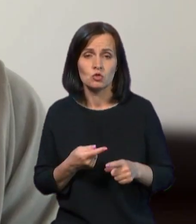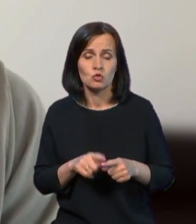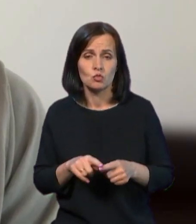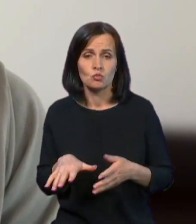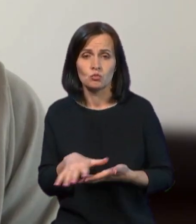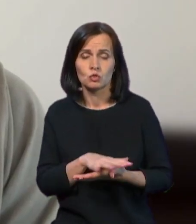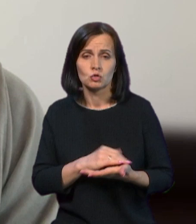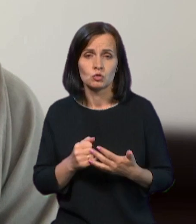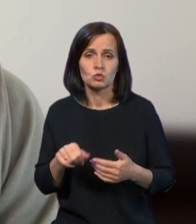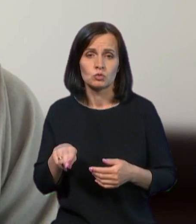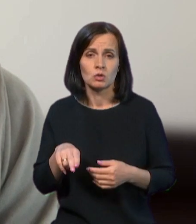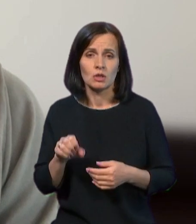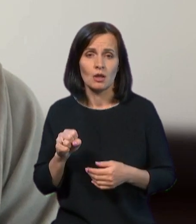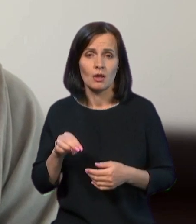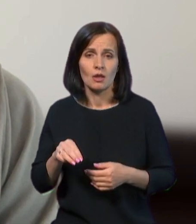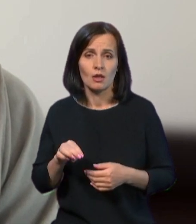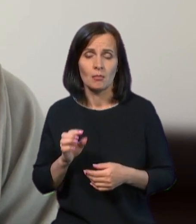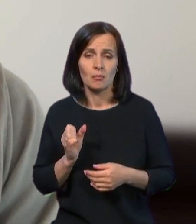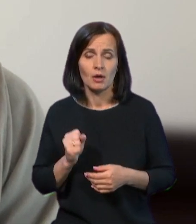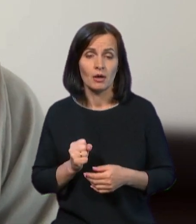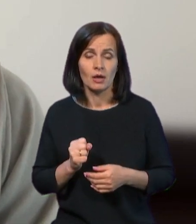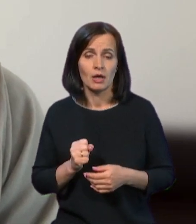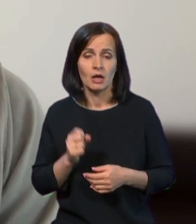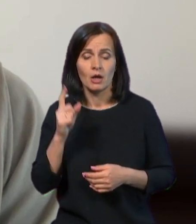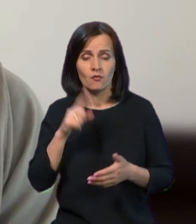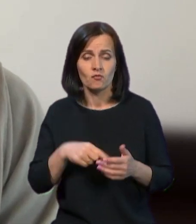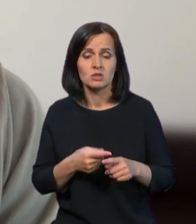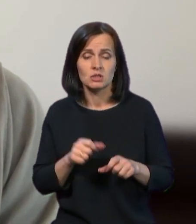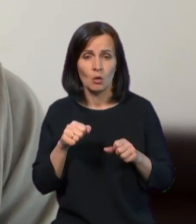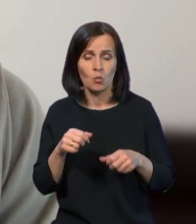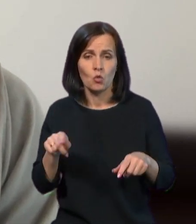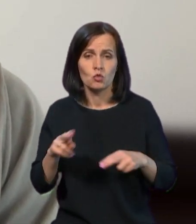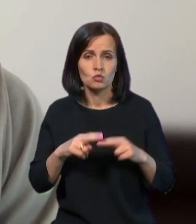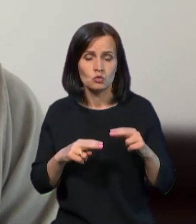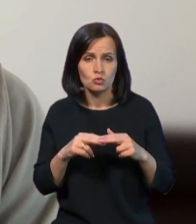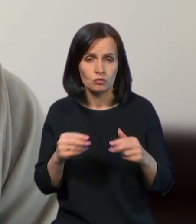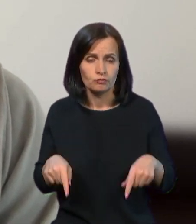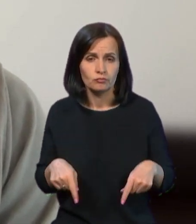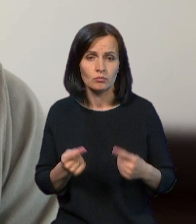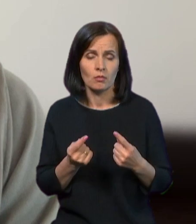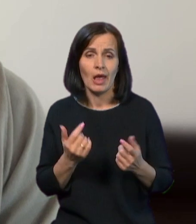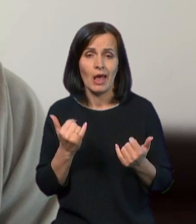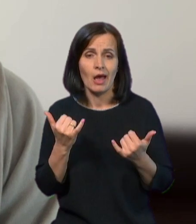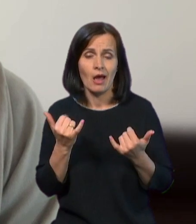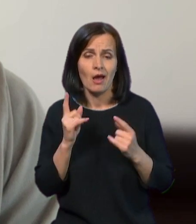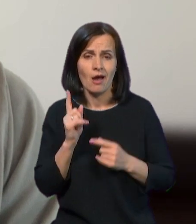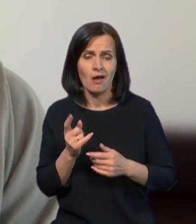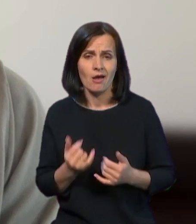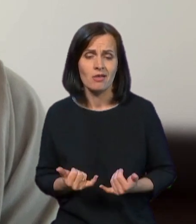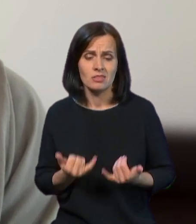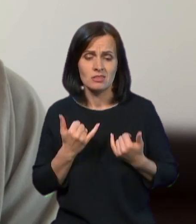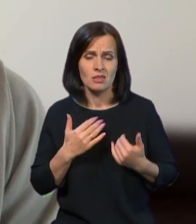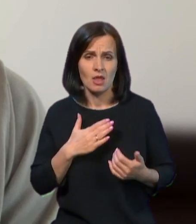відбудувати, але для нашої країни, яка зараз під фінансовим тягарем війни,